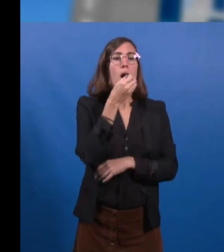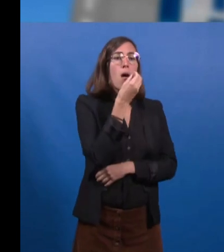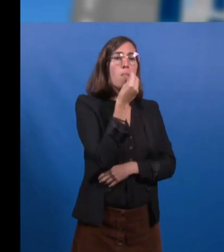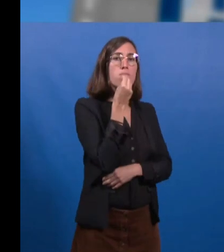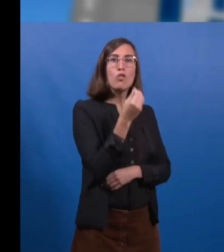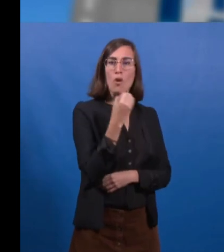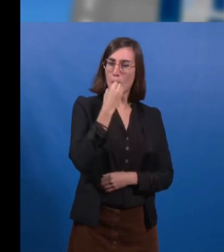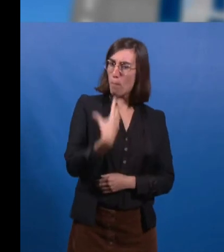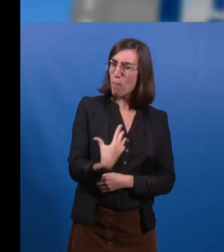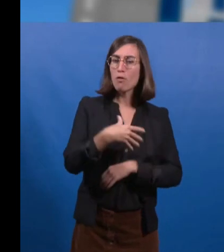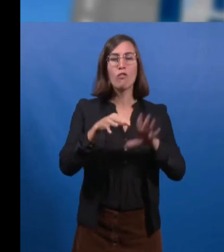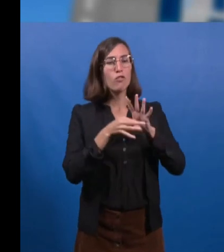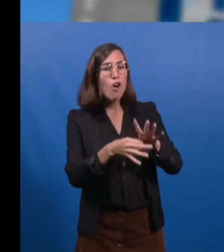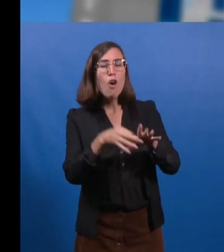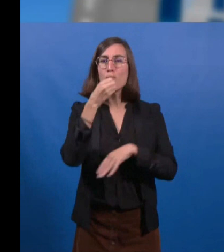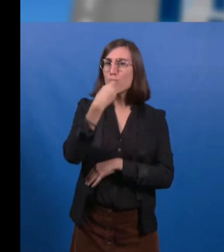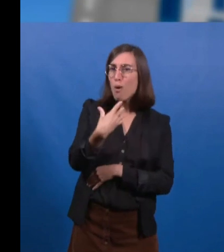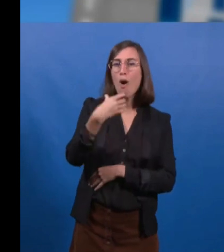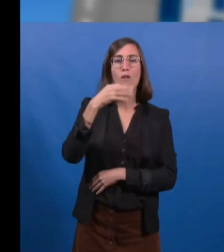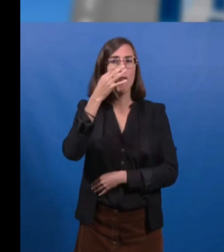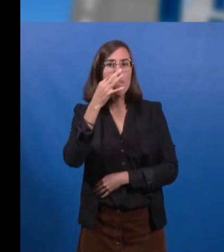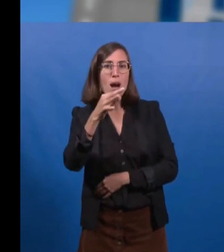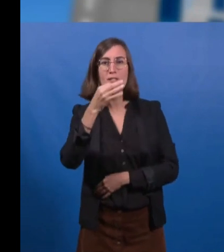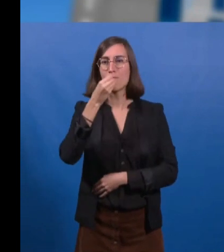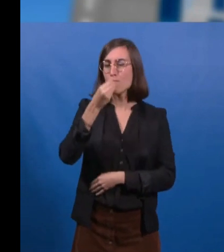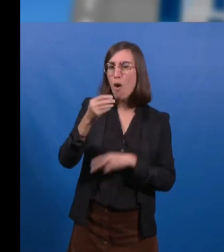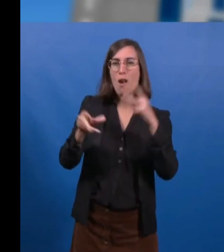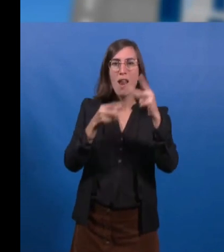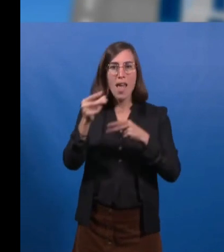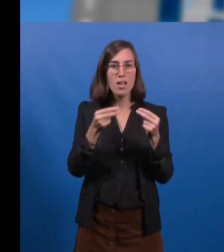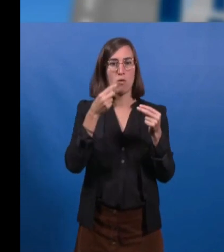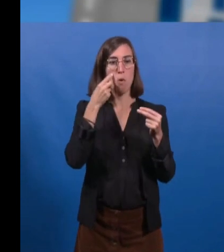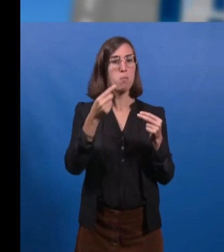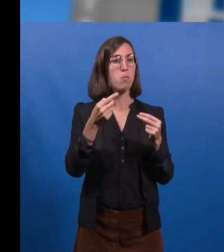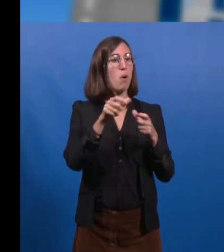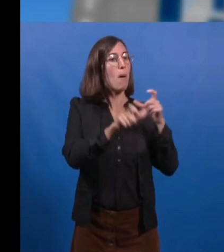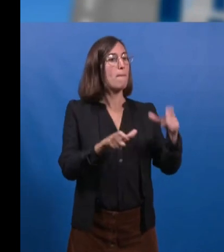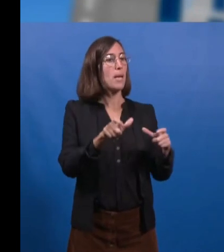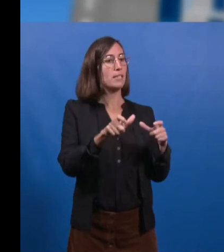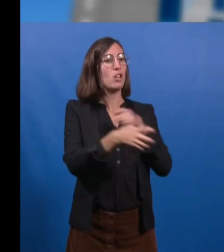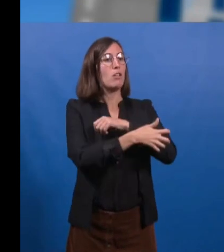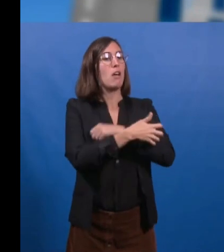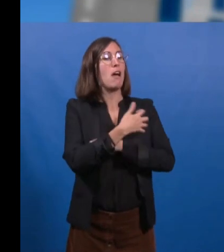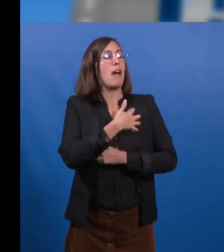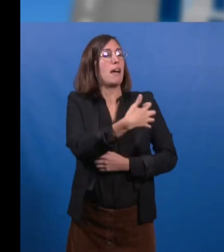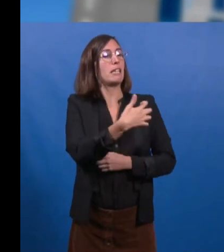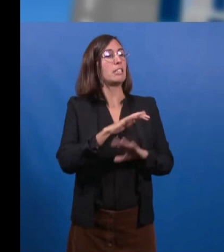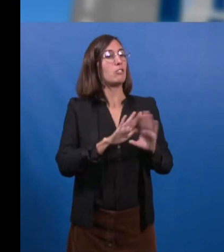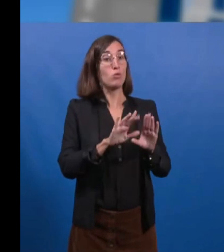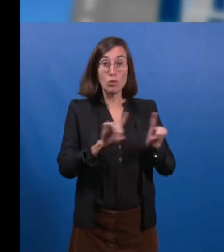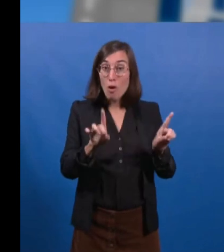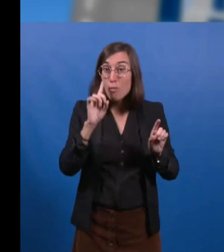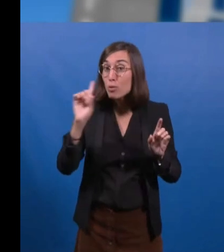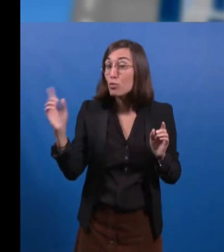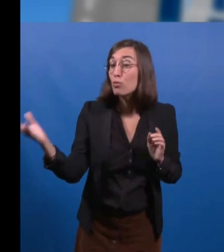réservé aux foyers les plus aisés, mais accessible à toutes les familles populaires. Certes, la métropole